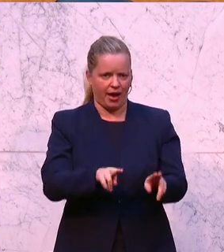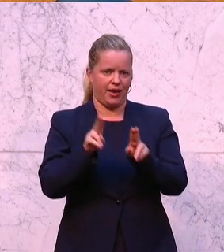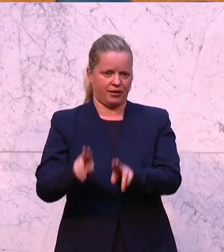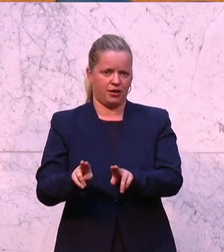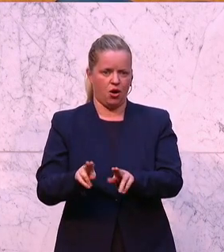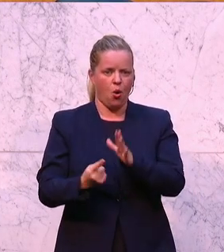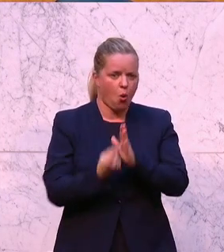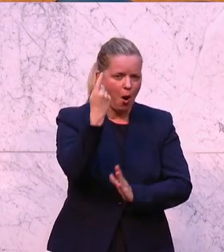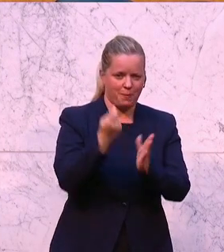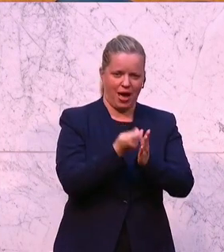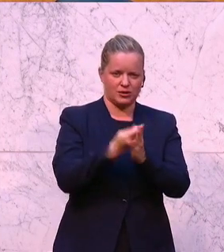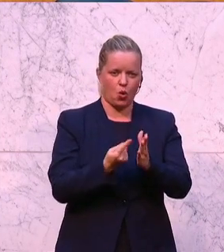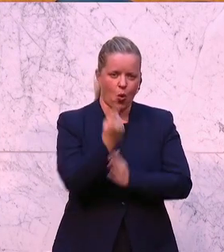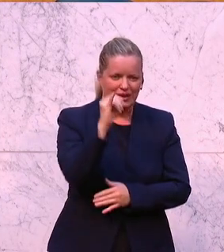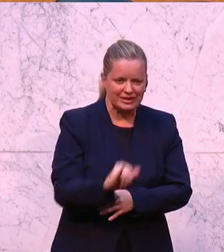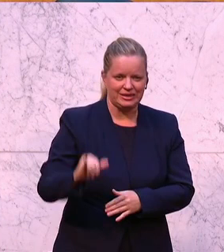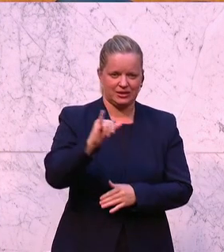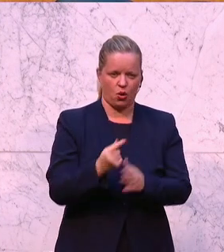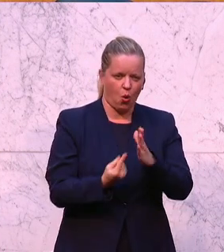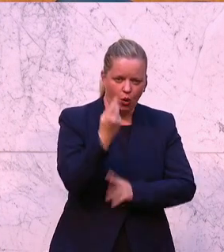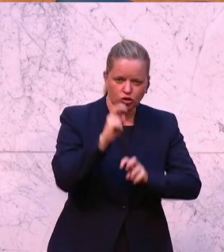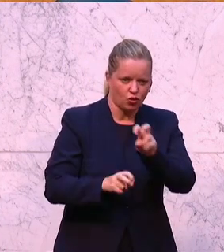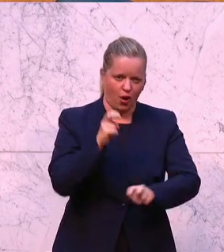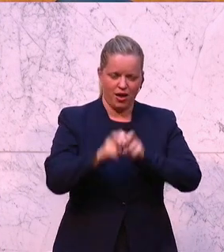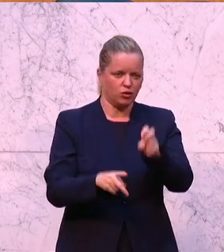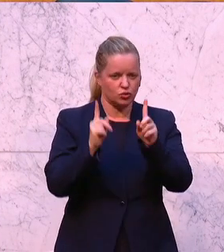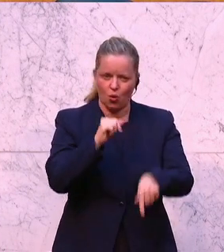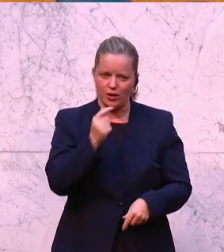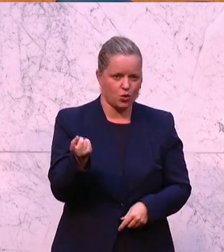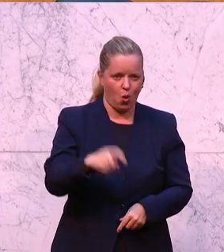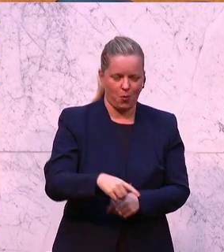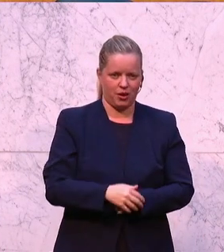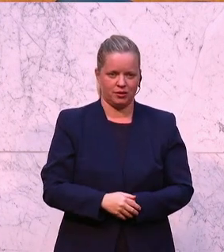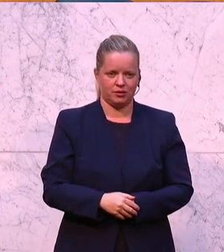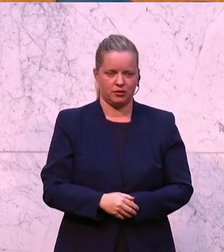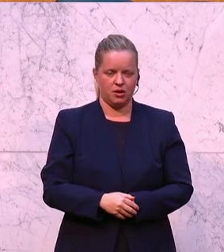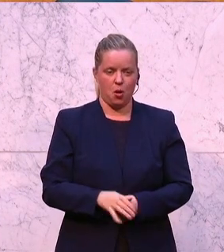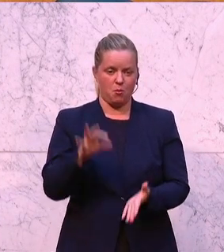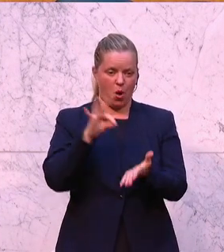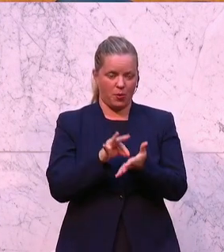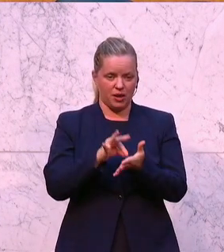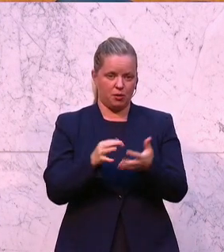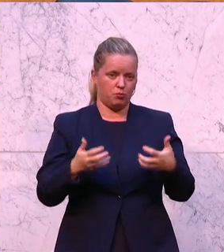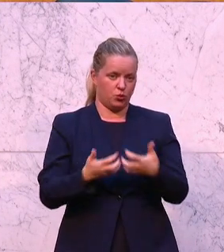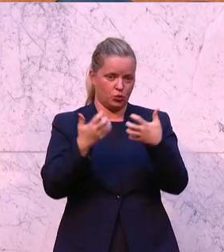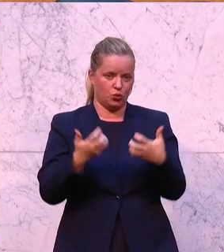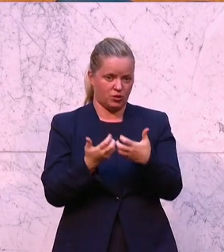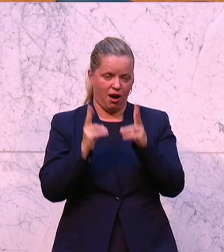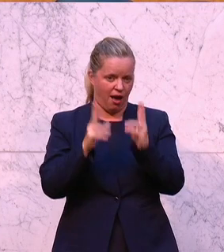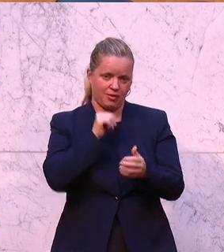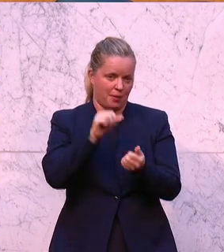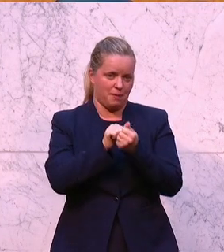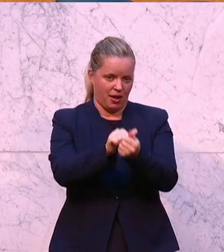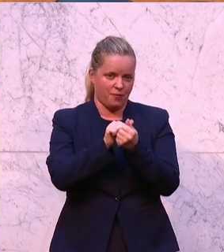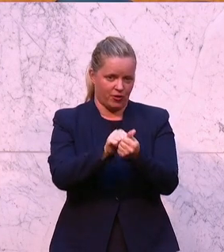dass die hohen Preise, die hohen Zinsen und die hohen Steuern nicht zum Tragen kommen. Die können wir mit dem derzeitigen Produkt nicht bekämpfen.